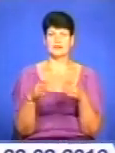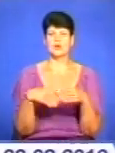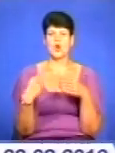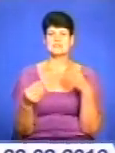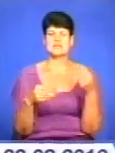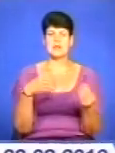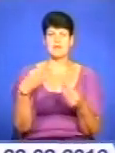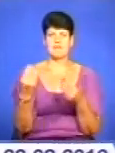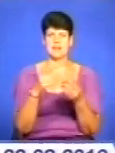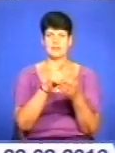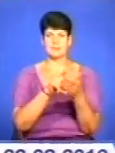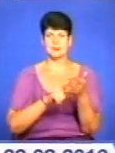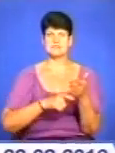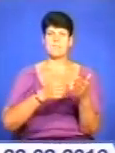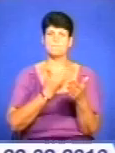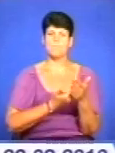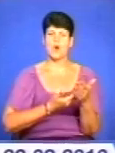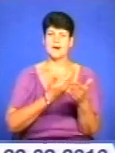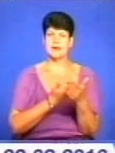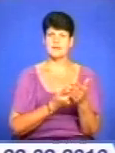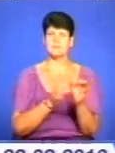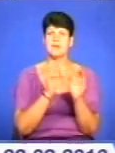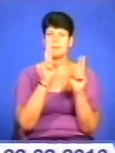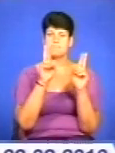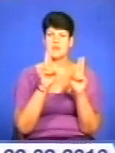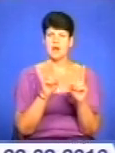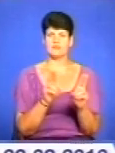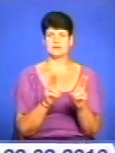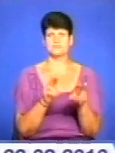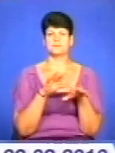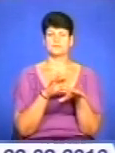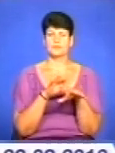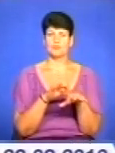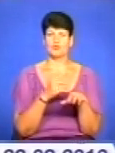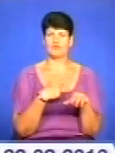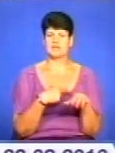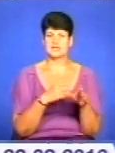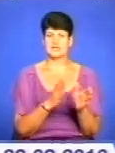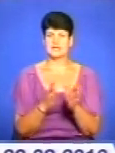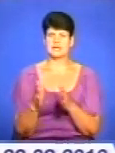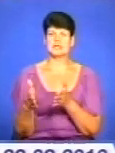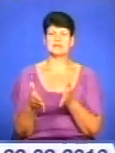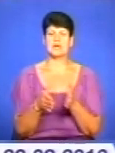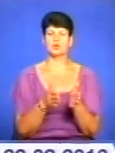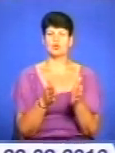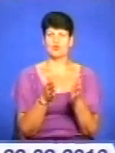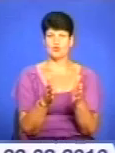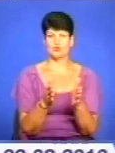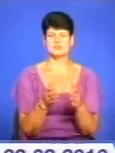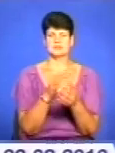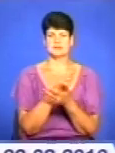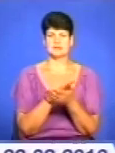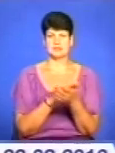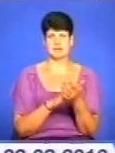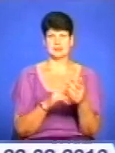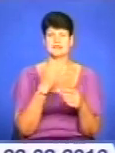застереження водіям із порадами і правилами поведінки на дорозі. Деталі у сюжеті сектору комунікації Головного управління Національної